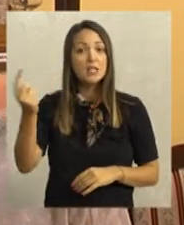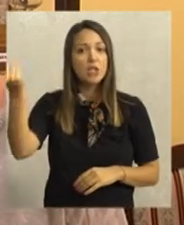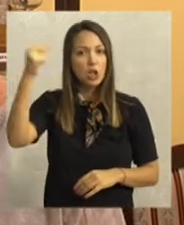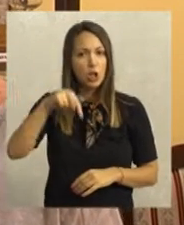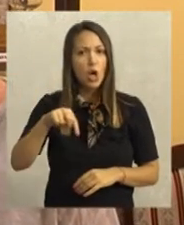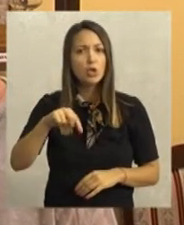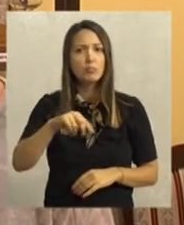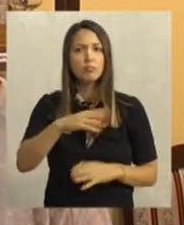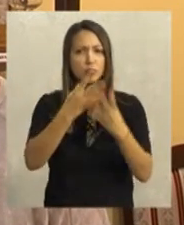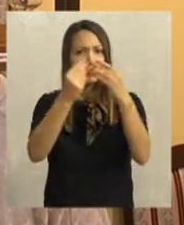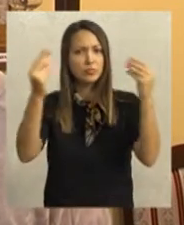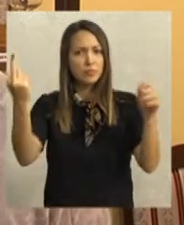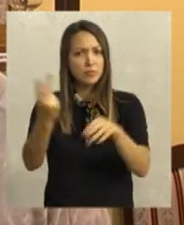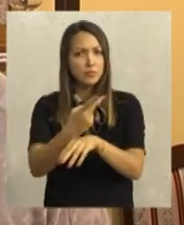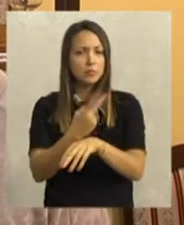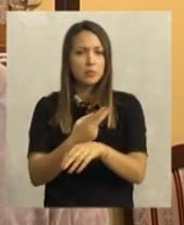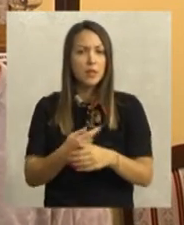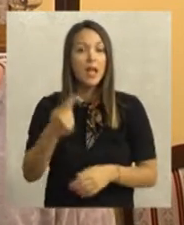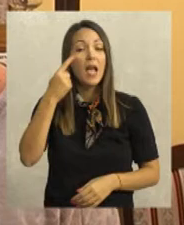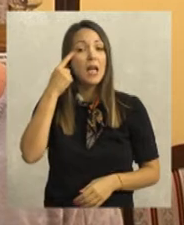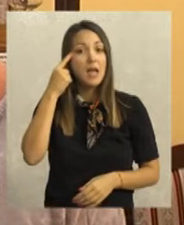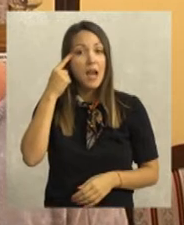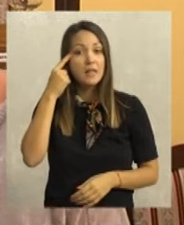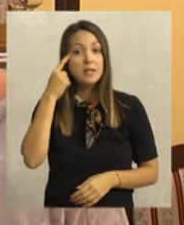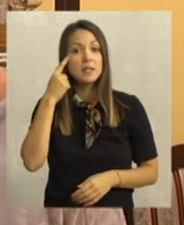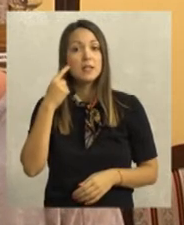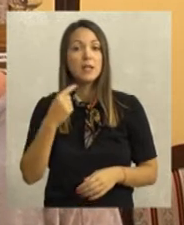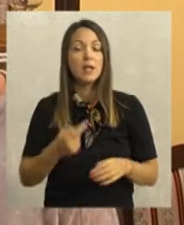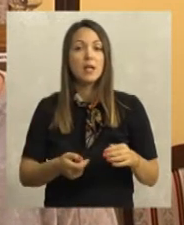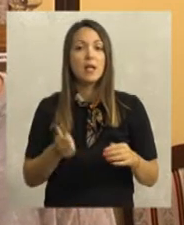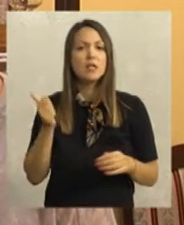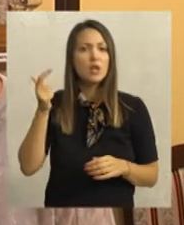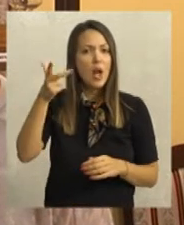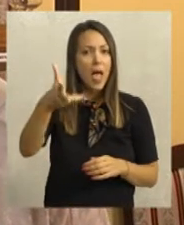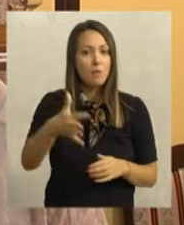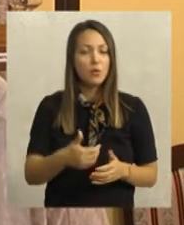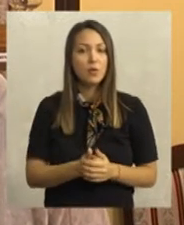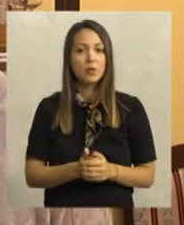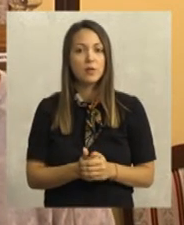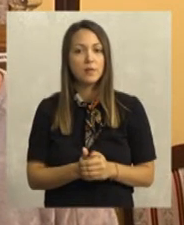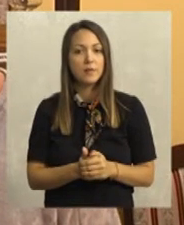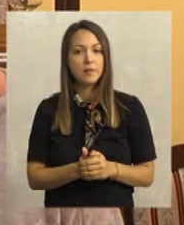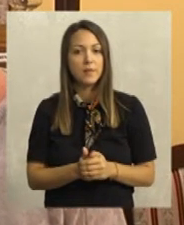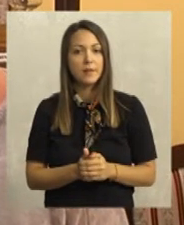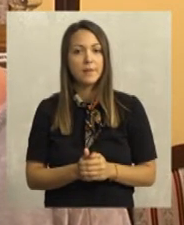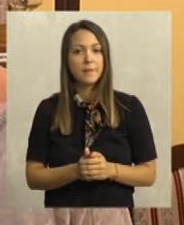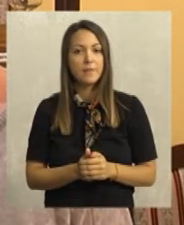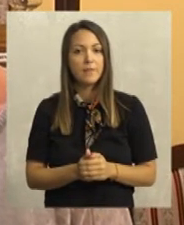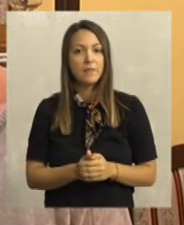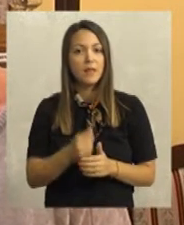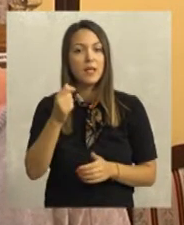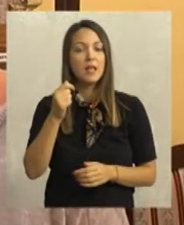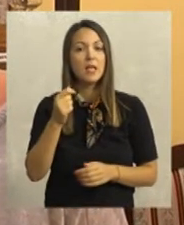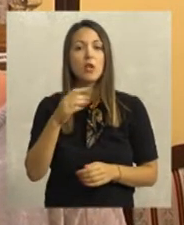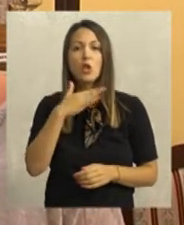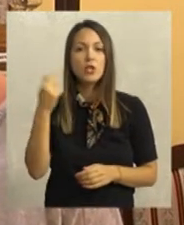zaista dolaze iz svih krajeva. Naravno, kinezi su trenutno možda i najbrojniji. Pored kineza